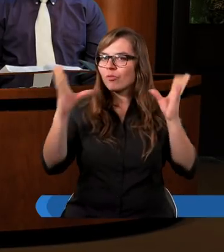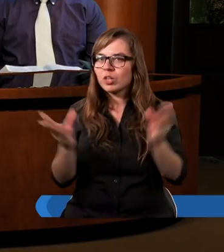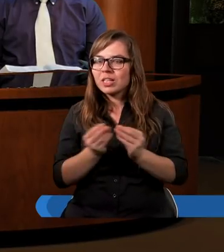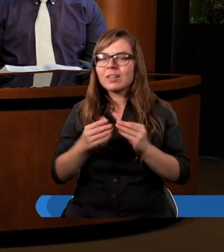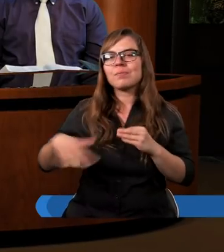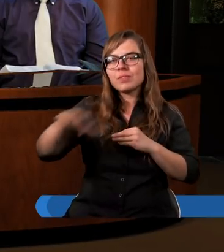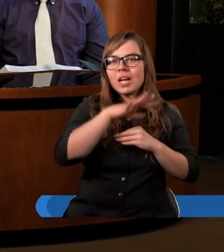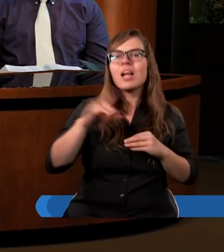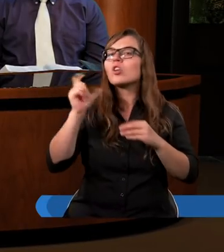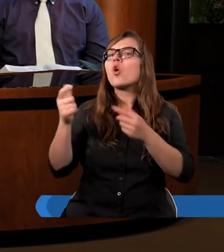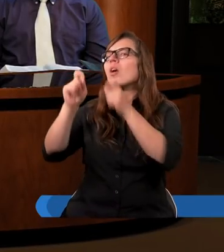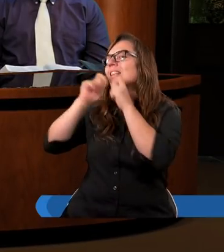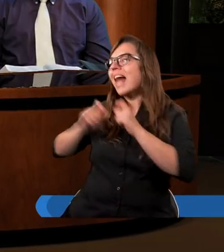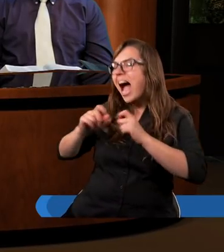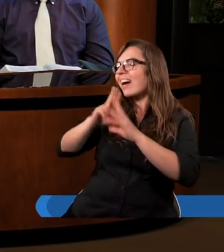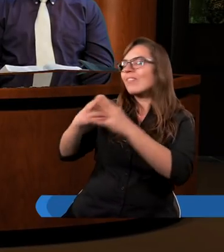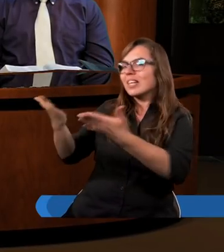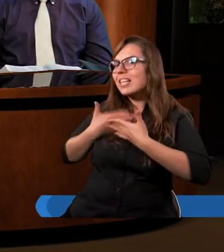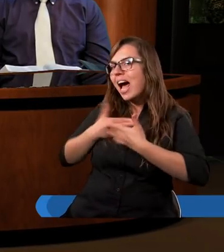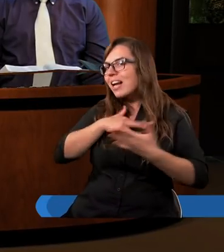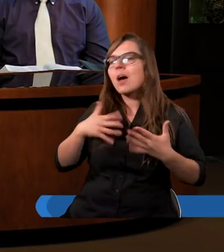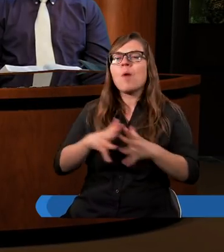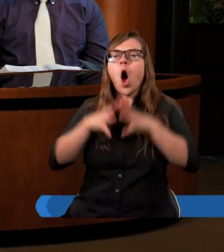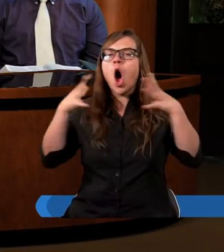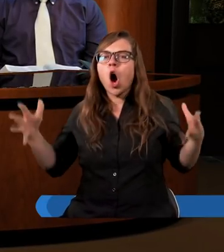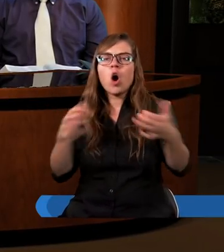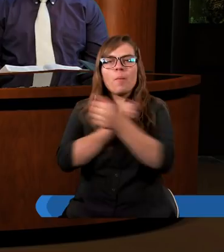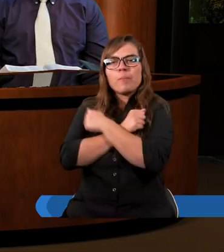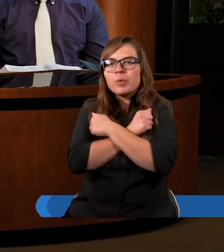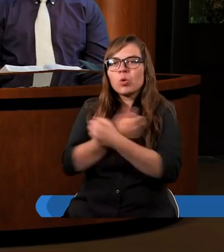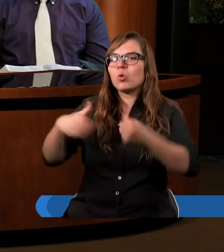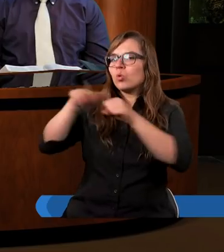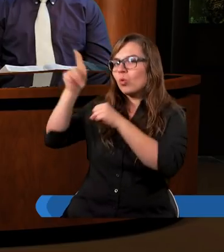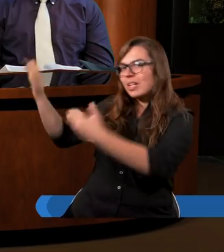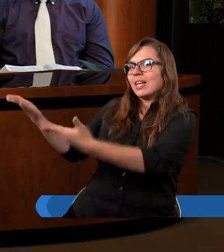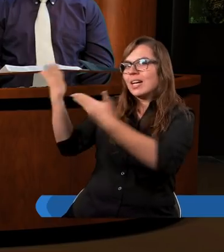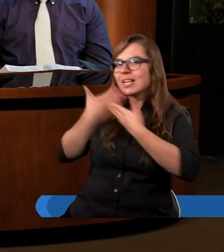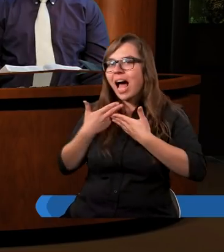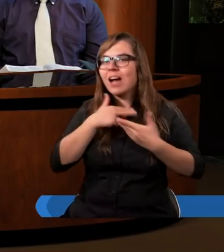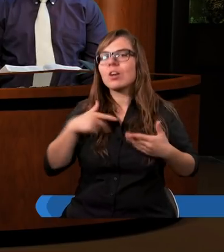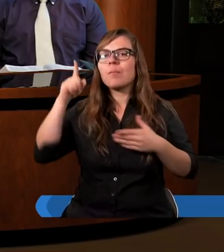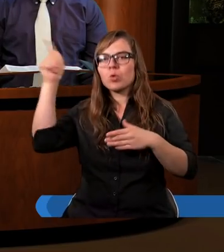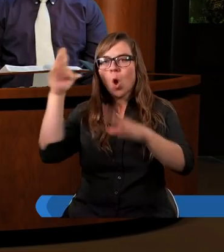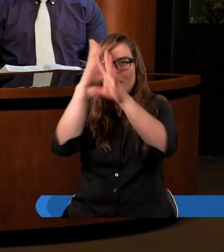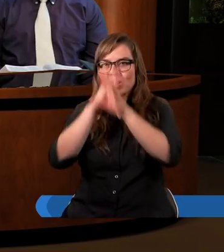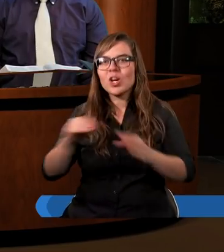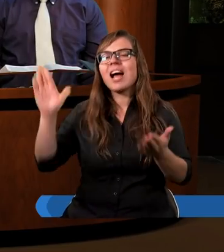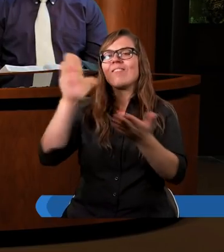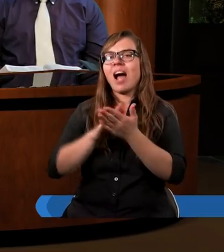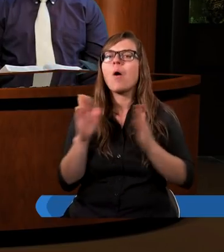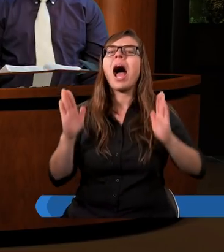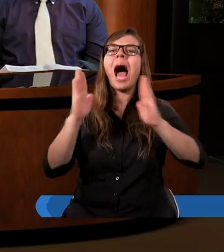co do tej pory nam dajesz, za ogromną miłość, którą nas obdarzasz. Niech Tobie będzie cześć i chwała.